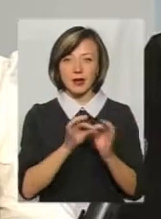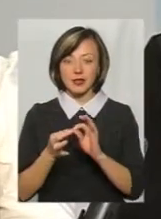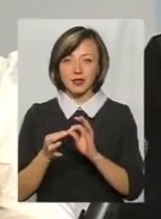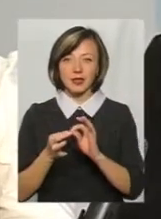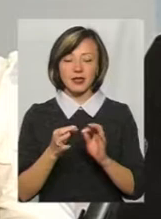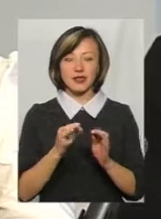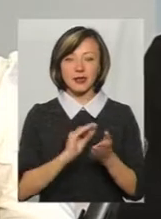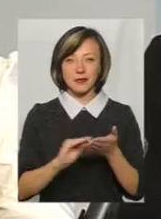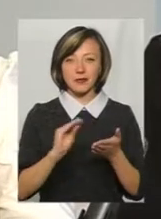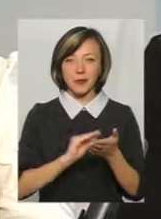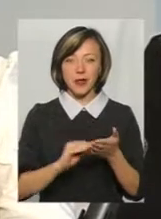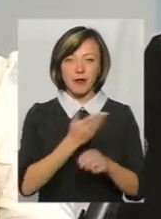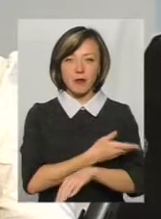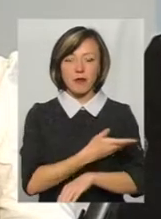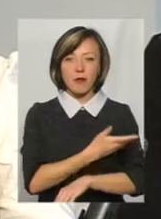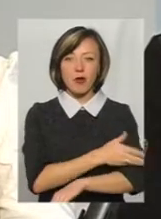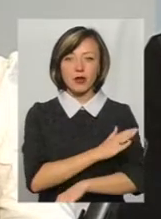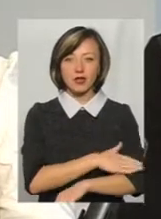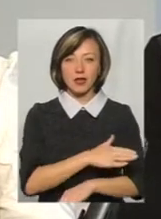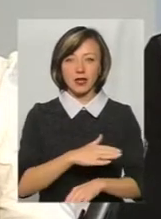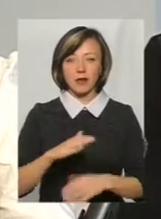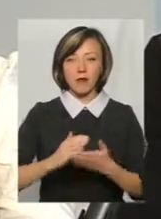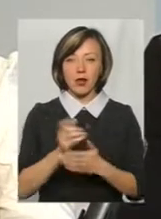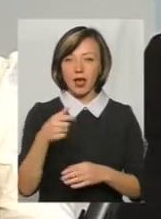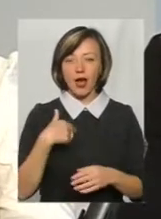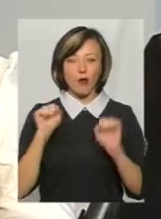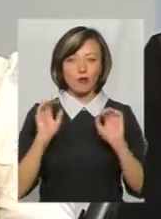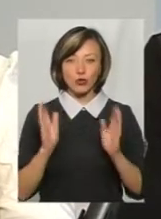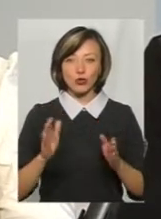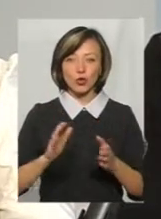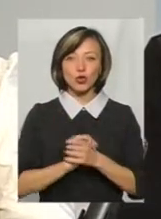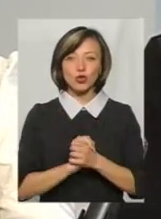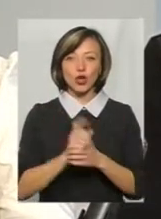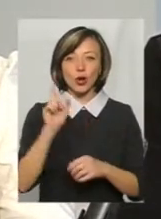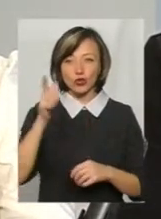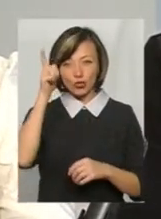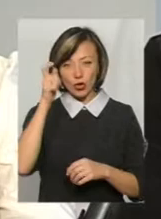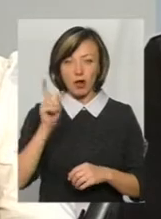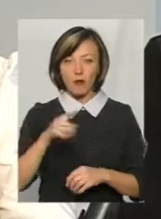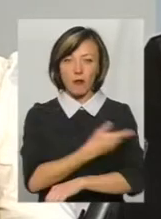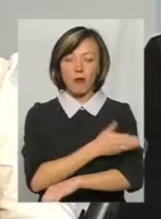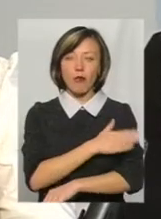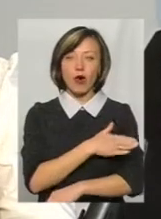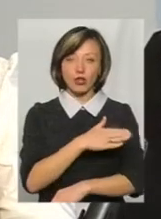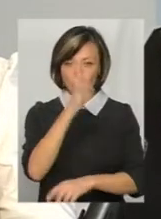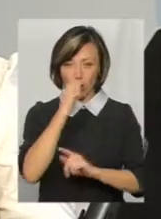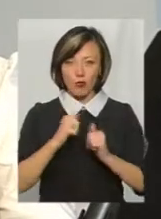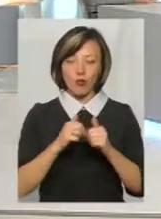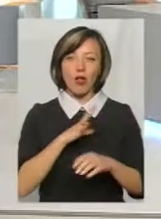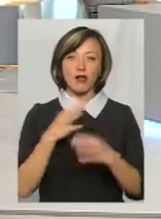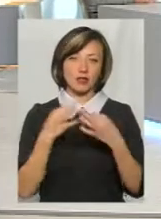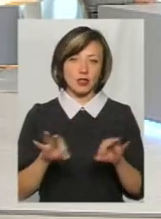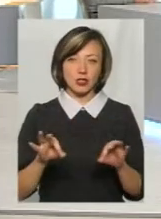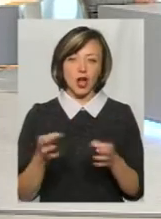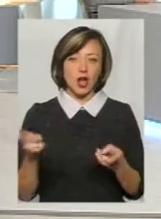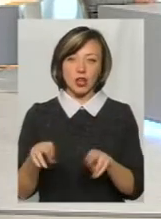Пілсуцький, польський віддатний діяць, сказав, я буду дружити хоч з чортом, аби Польща була незалежною. Тобто є вимоги виконати